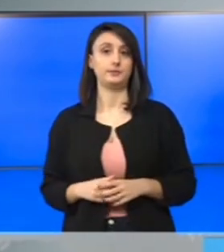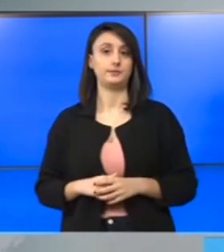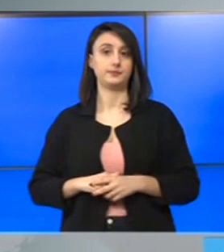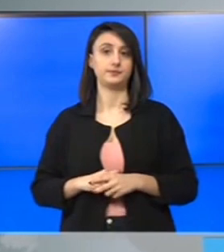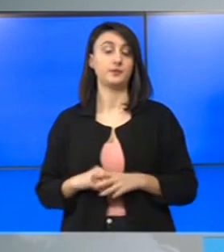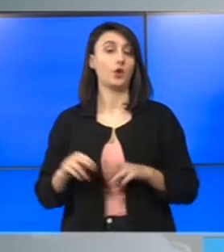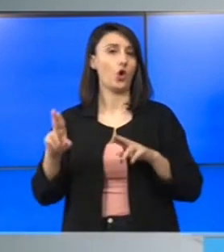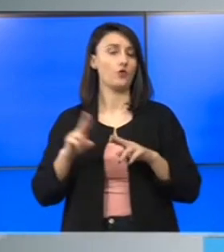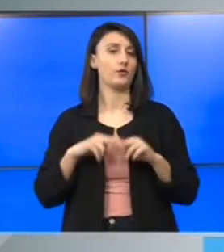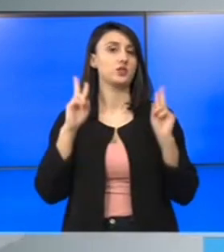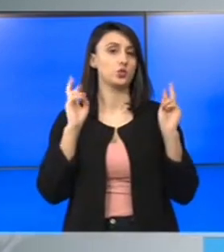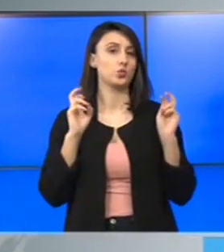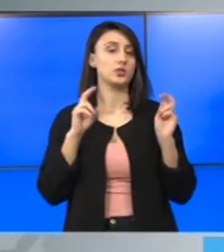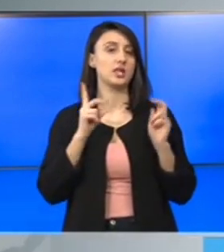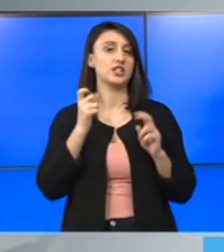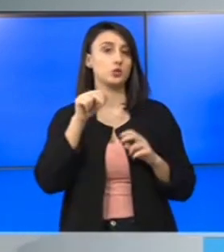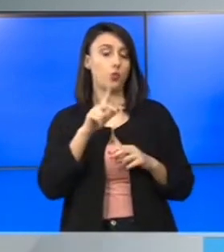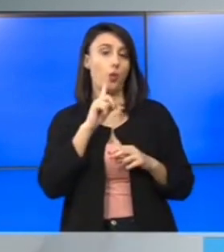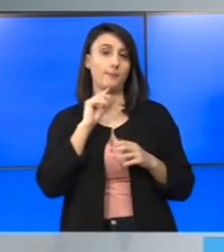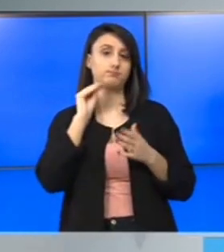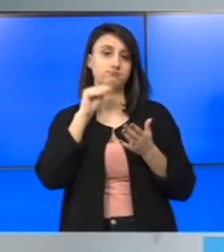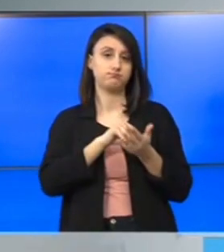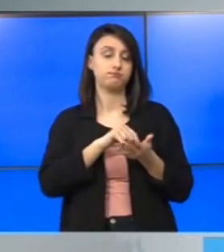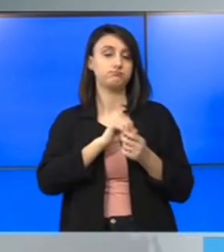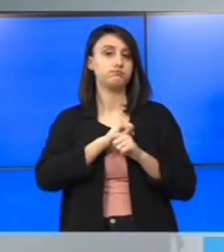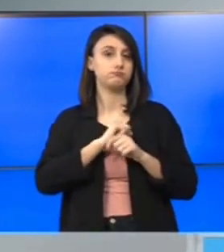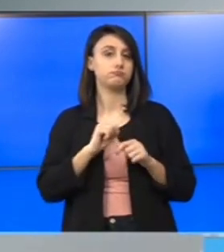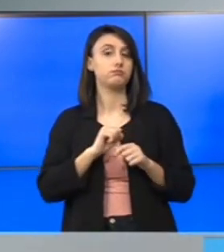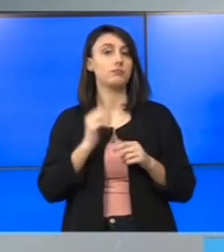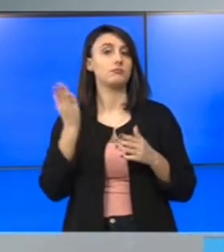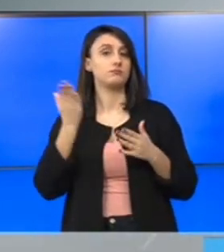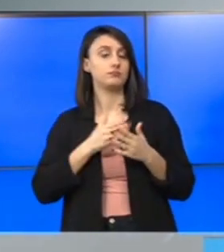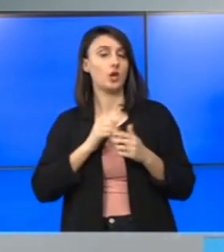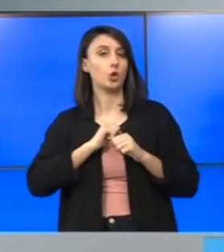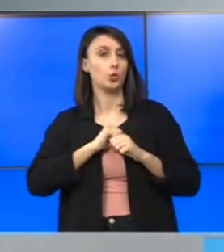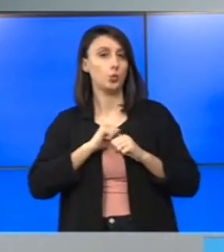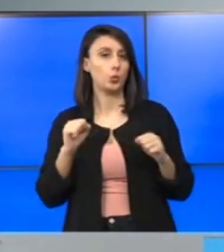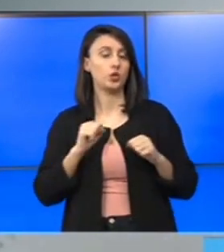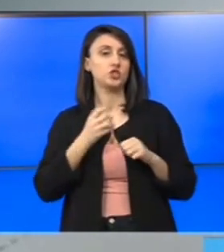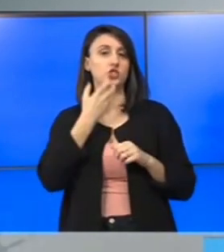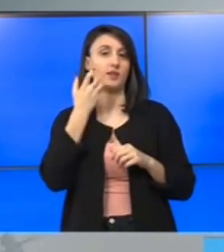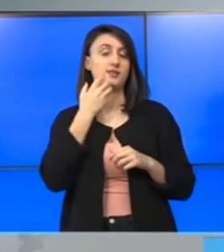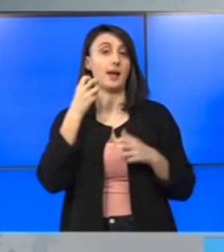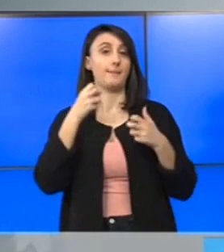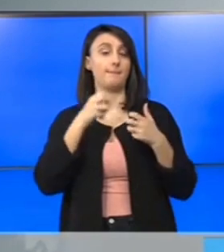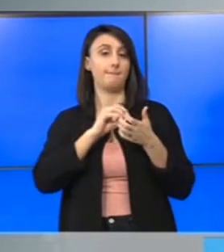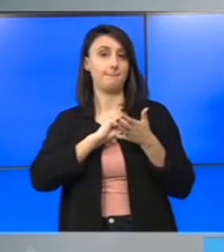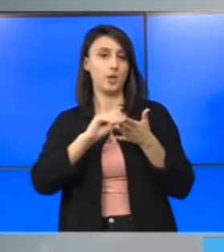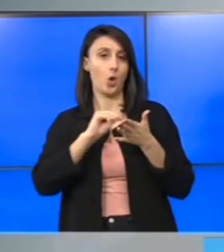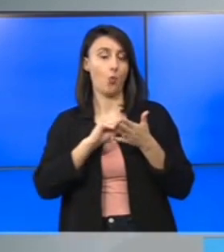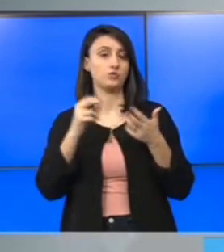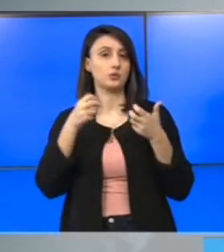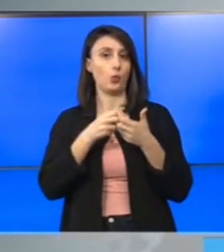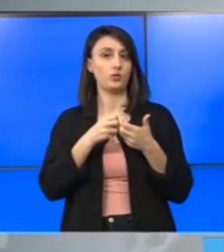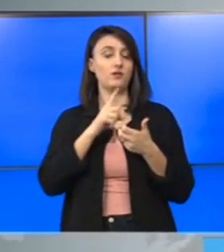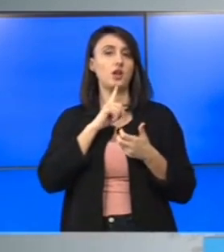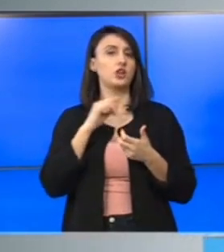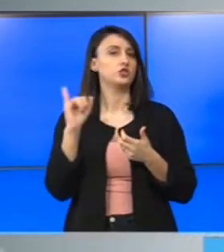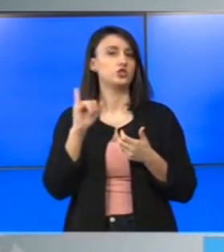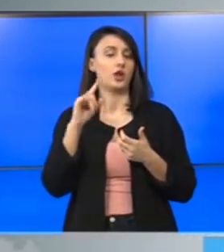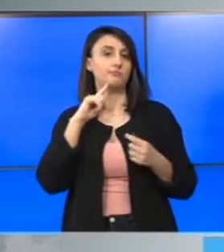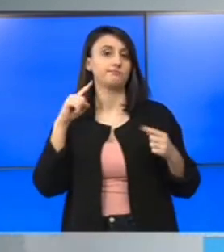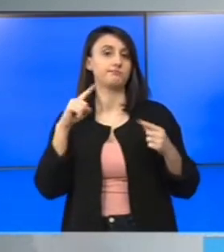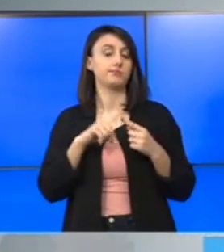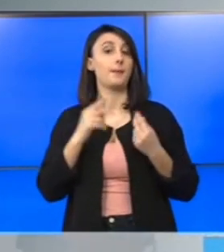Potrivit unor surse, Florin Cățu a pus piciorul în prag în ședința biroului executiv al PNL. Mărul Discordiei este numirea președintelui